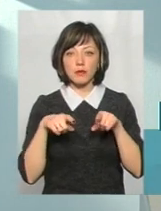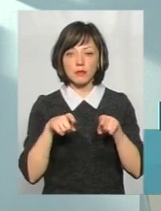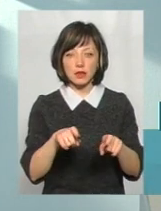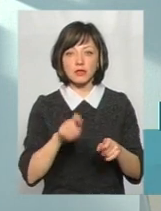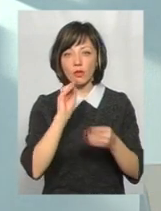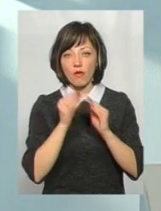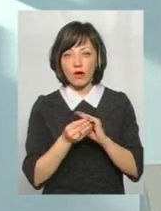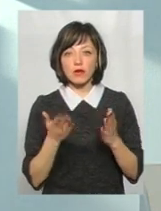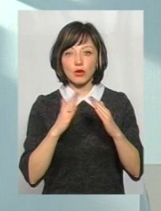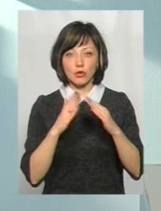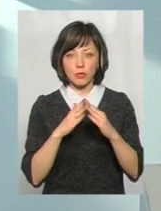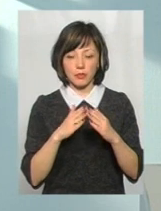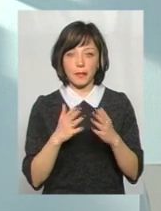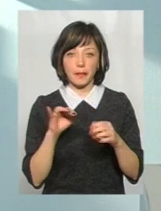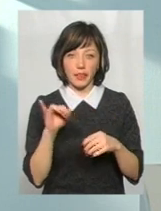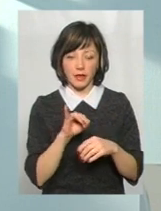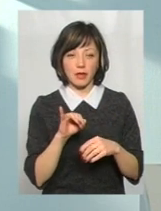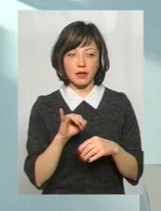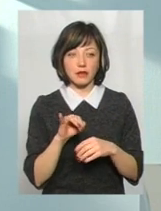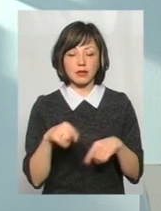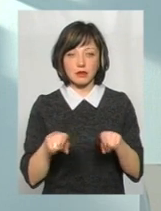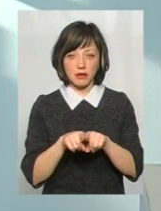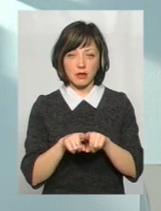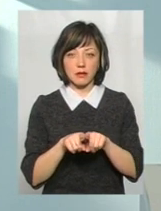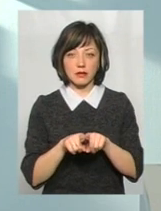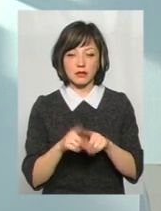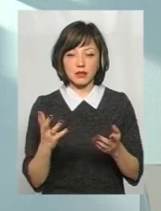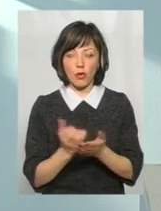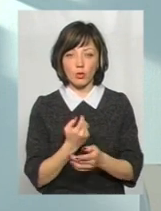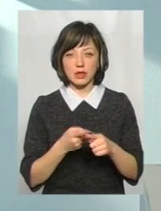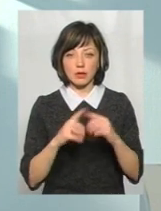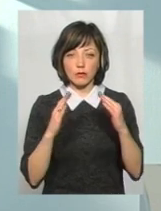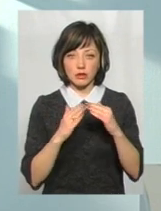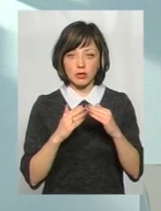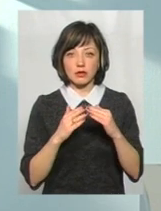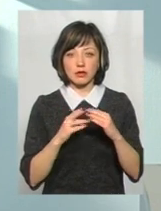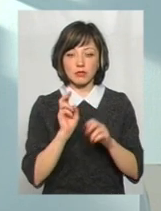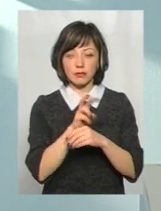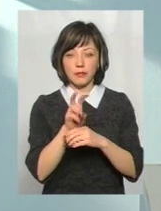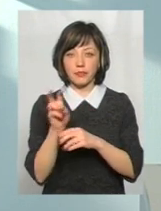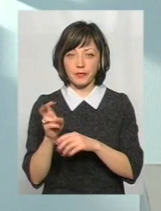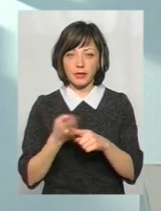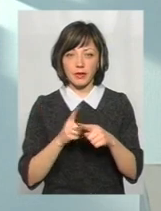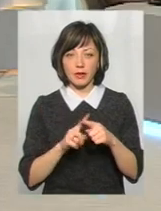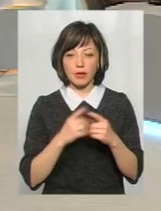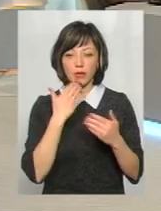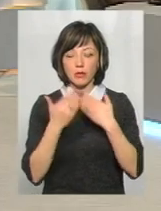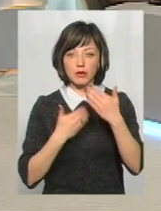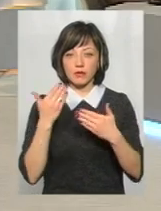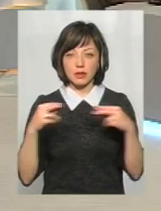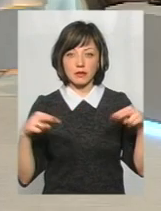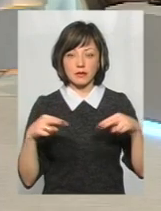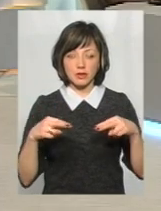заховався, який під'їзд забіг. І таким чином заходили в під'їзд, робили поквартирний опитування